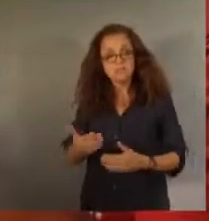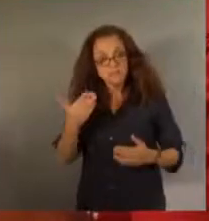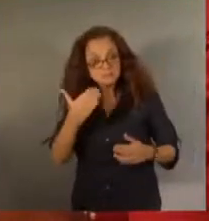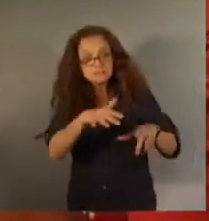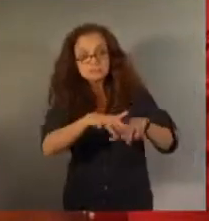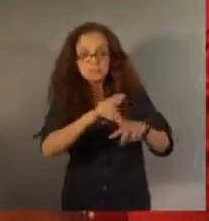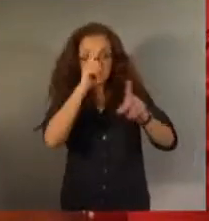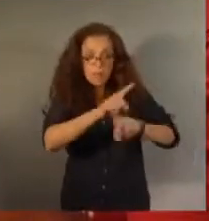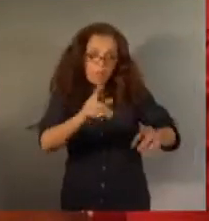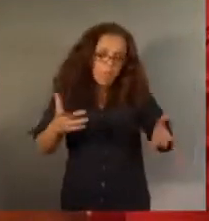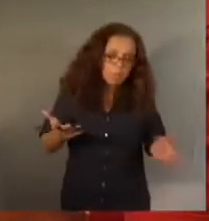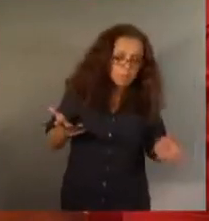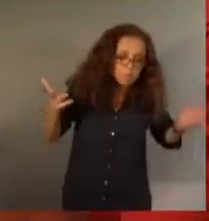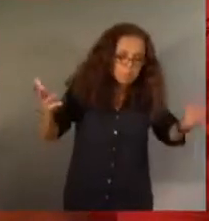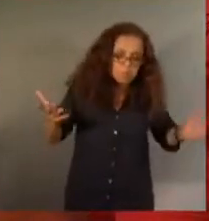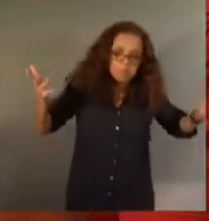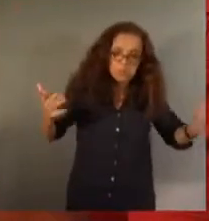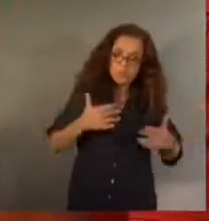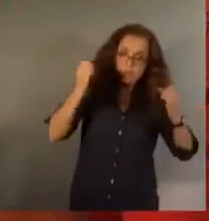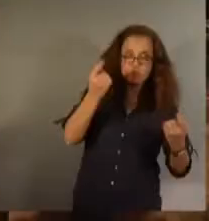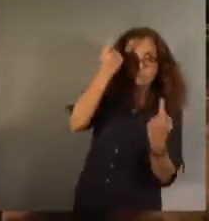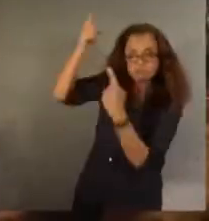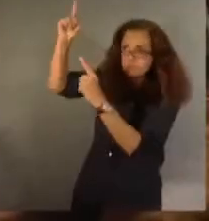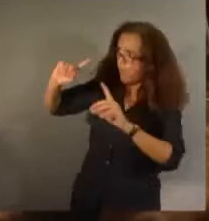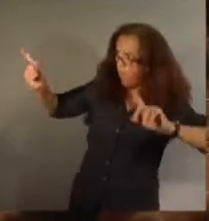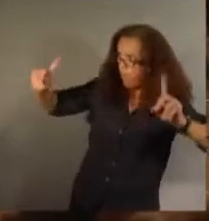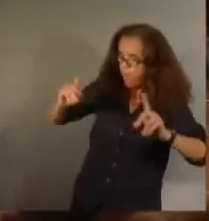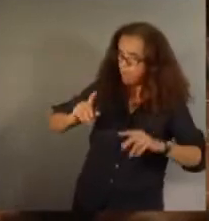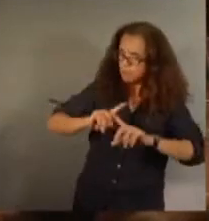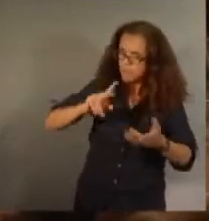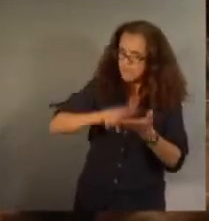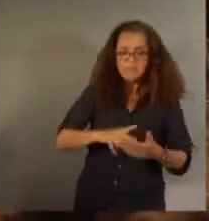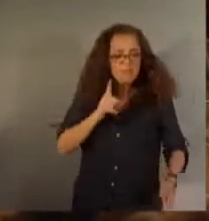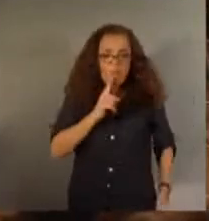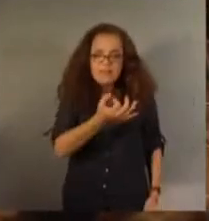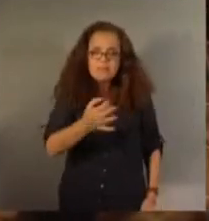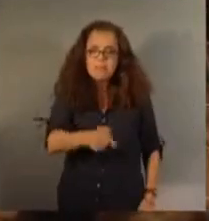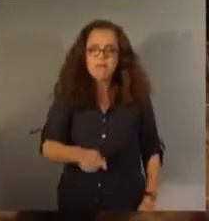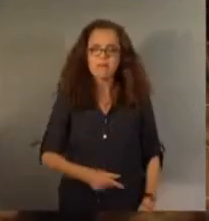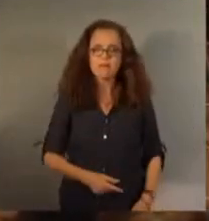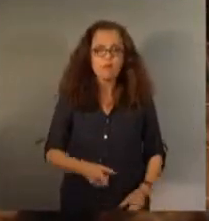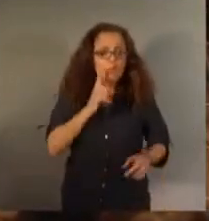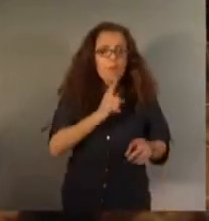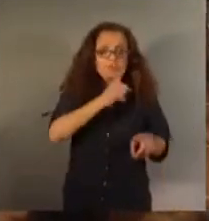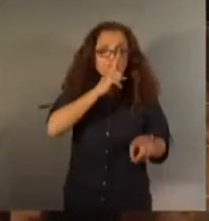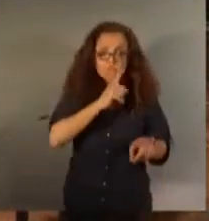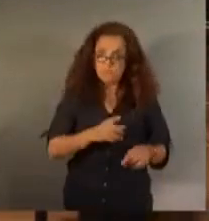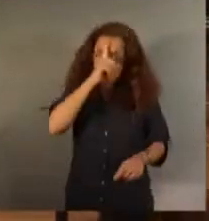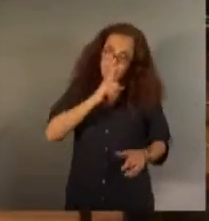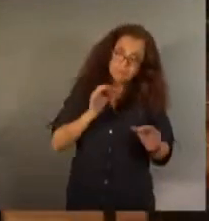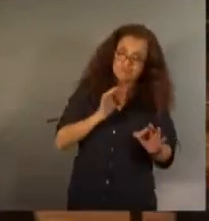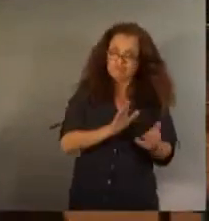autres ne sont pas d'accord, ça leur coûte un mot de dire non. C'est pas vrai. Pourquoi ils ne le disent pas ? Pourquoi ils ne disent pas ? Parce que c'est vrai.